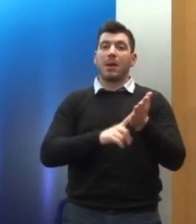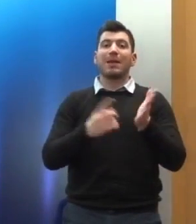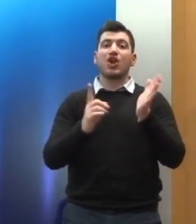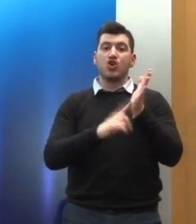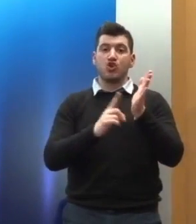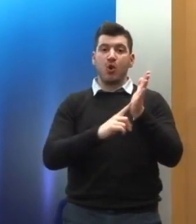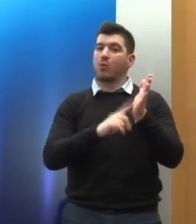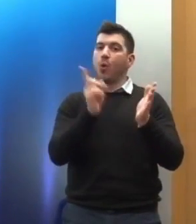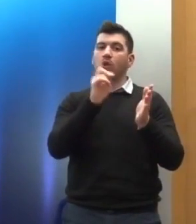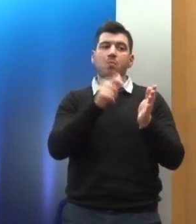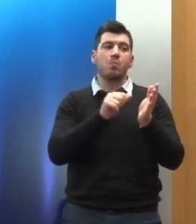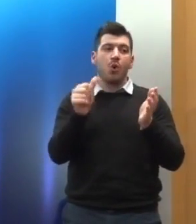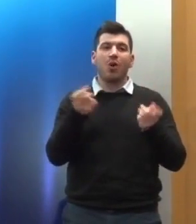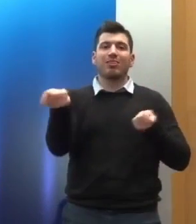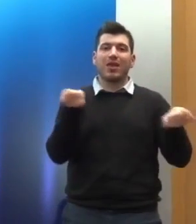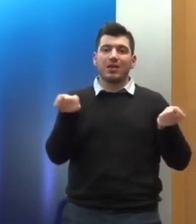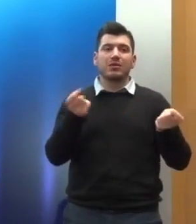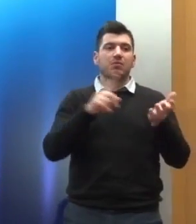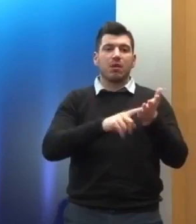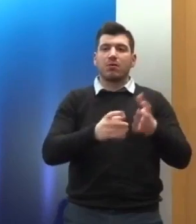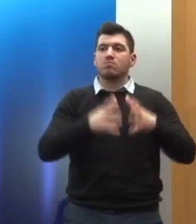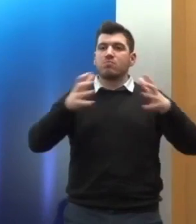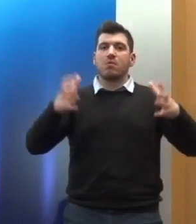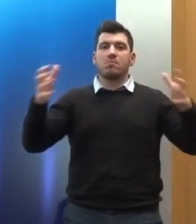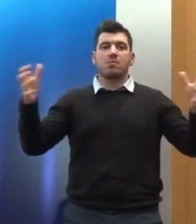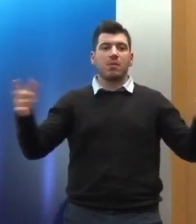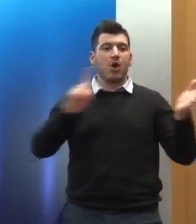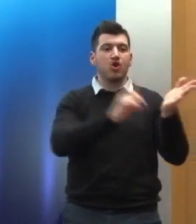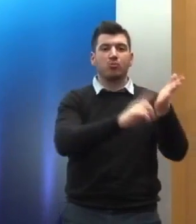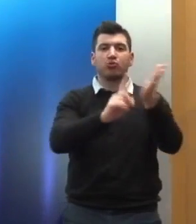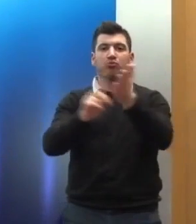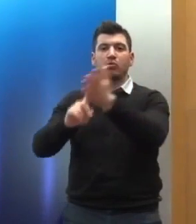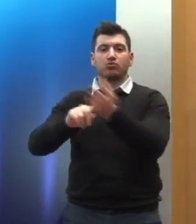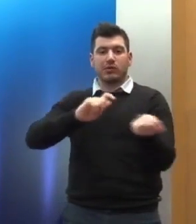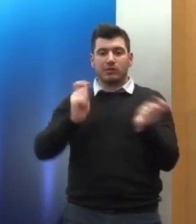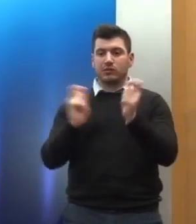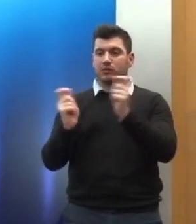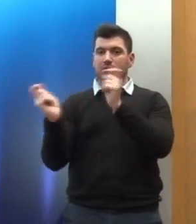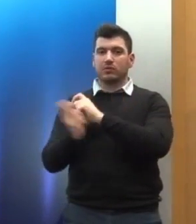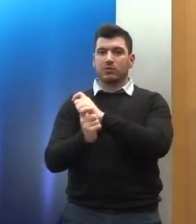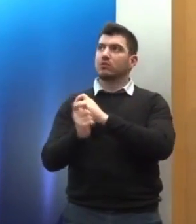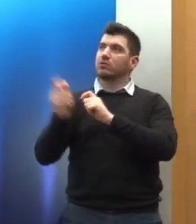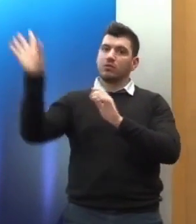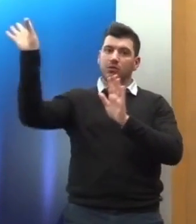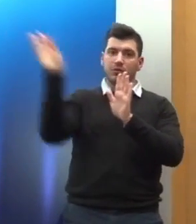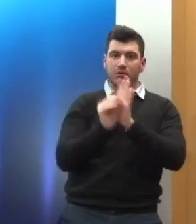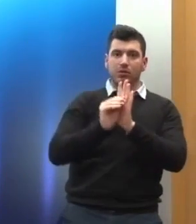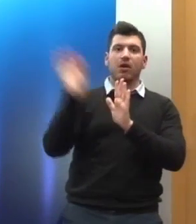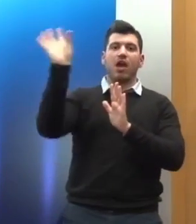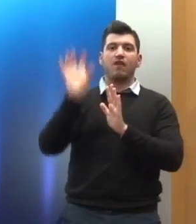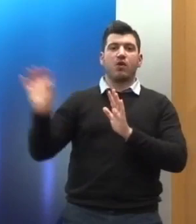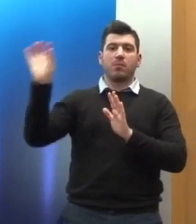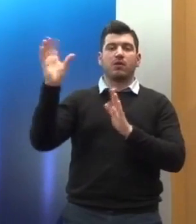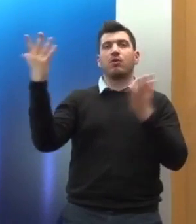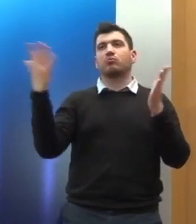ορίζοντα προστασίας των δικαιωμάτων. Και αυτό σημαίνει πρόσθετη κατοχύρωση πρόσθετη κύρωση και εκείνων των